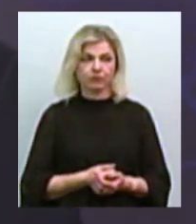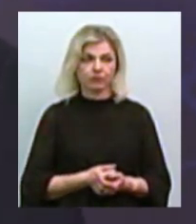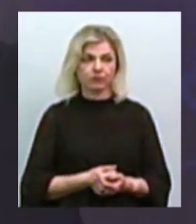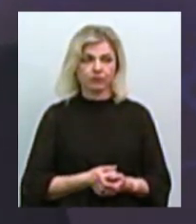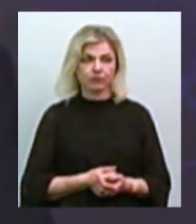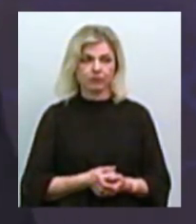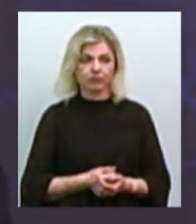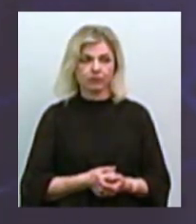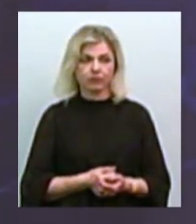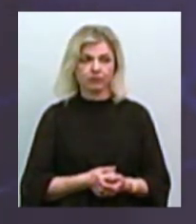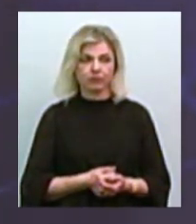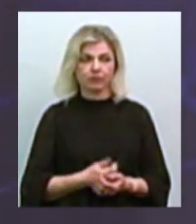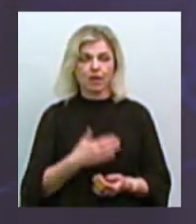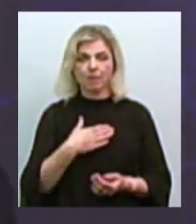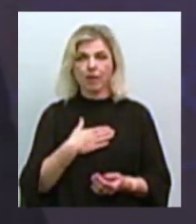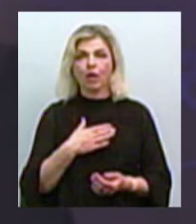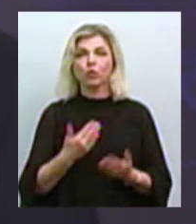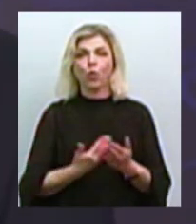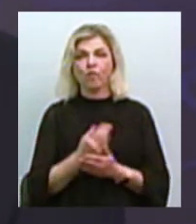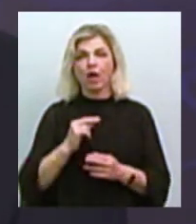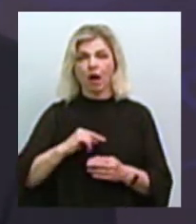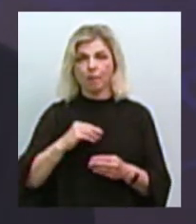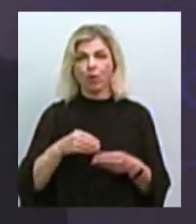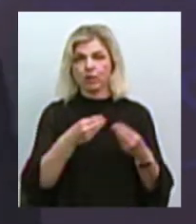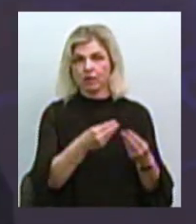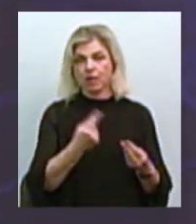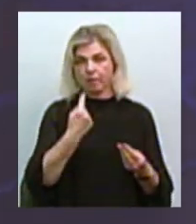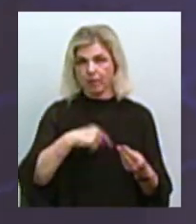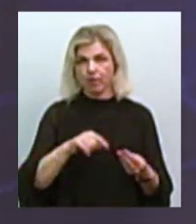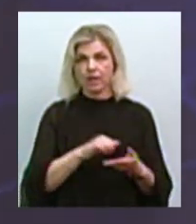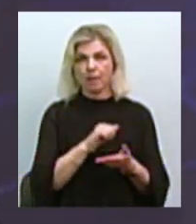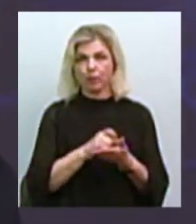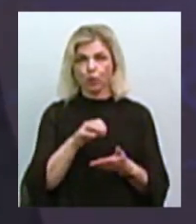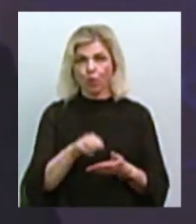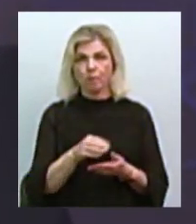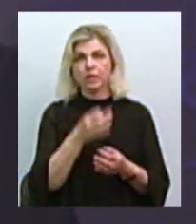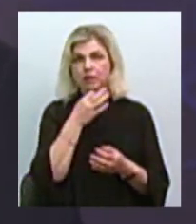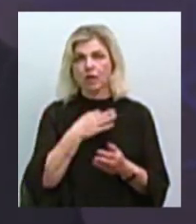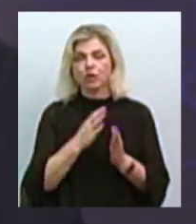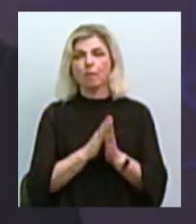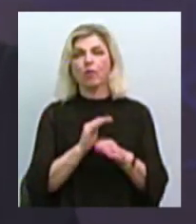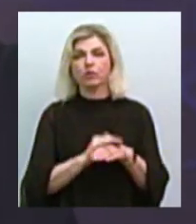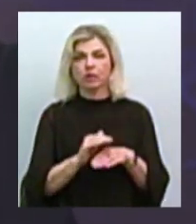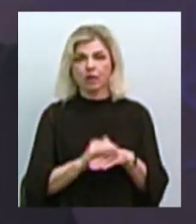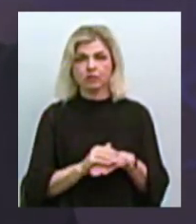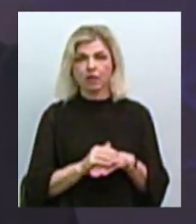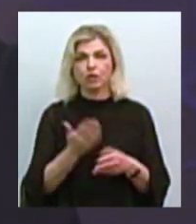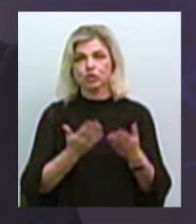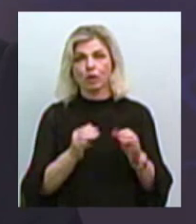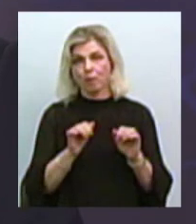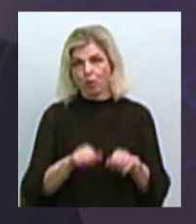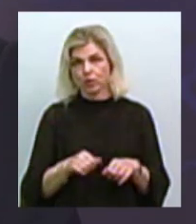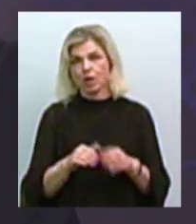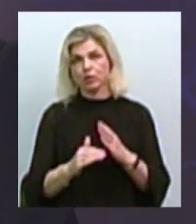Мій новий роботодавець вимагає диплом. Скажіть мені, будь ласка, пане Дмитре, чи зможе